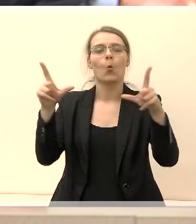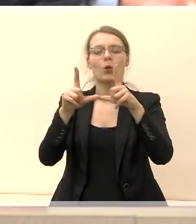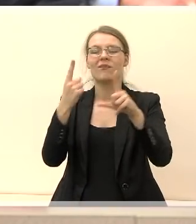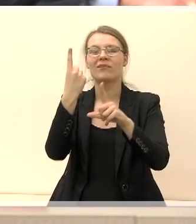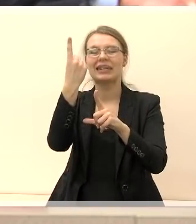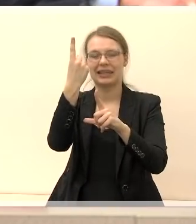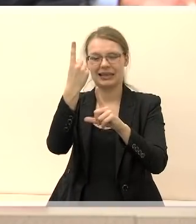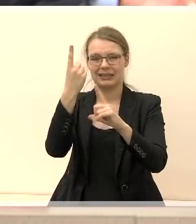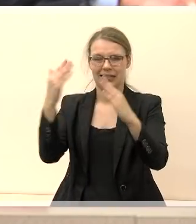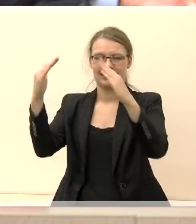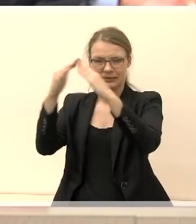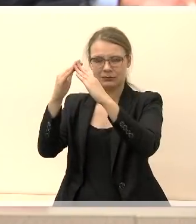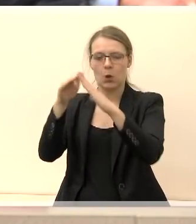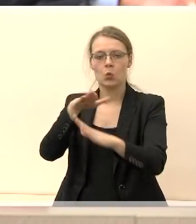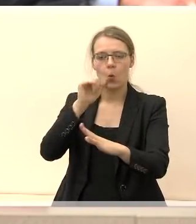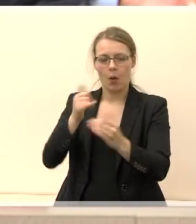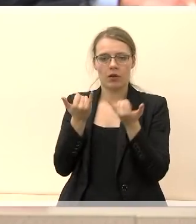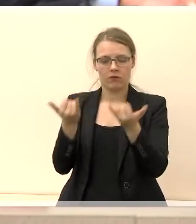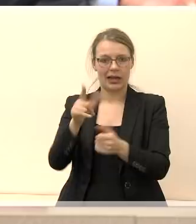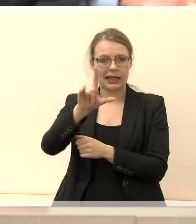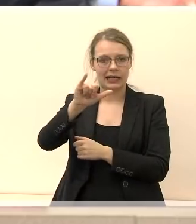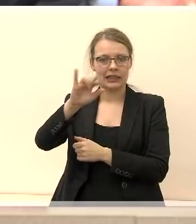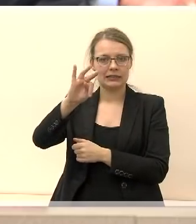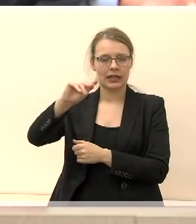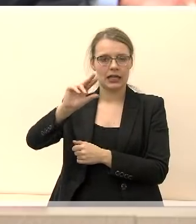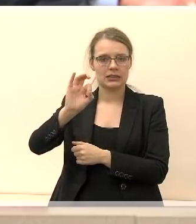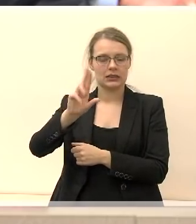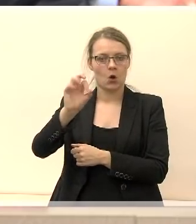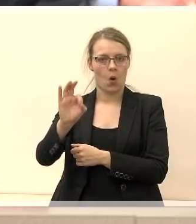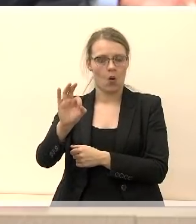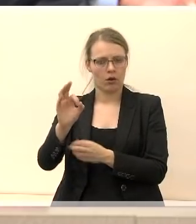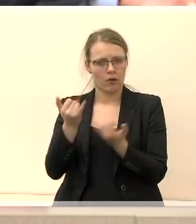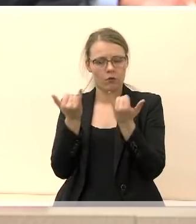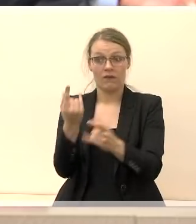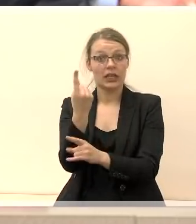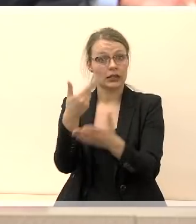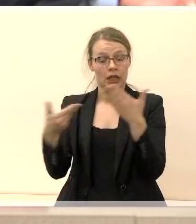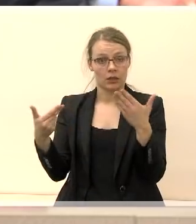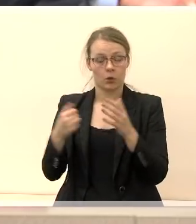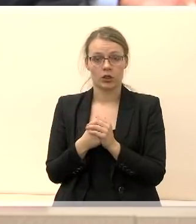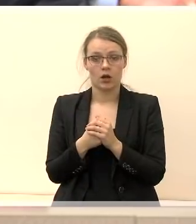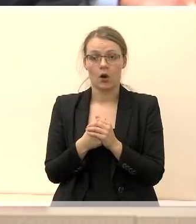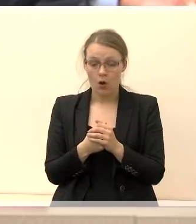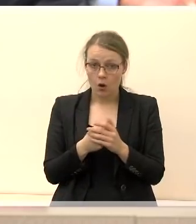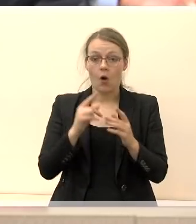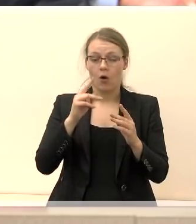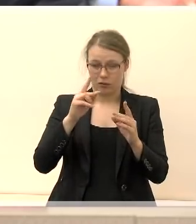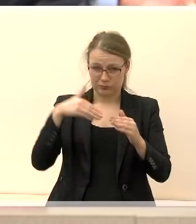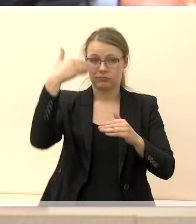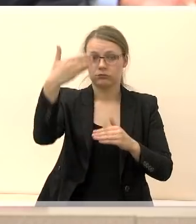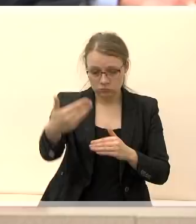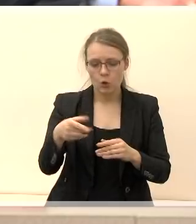įstaigai – Litesko. 2003 metais jie sugalvojo, kad reikia įteisinti ir tą